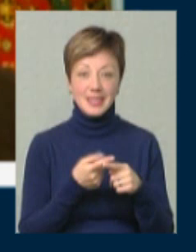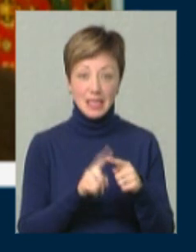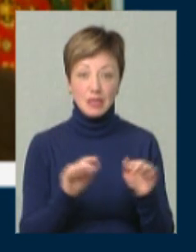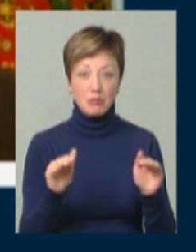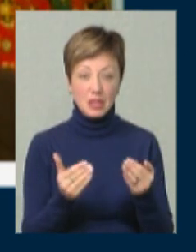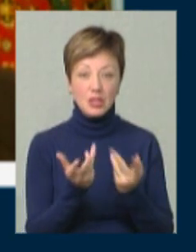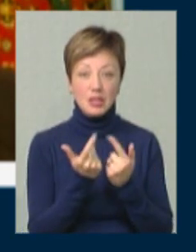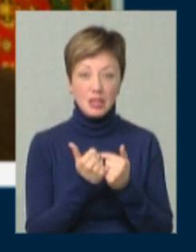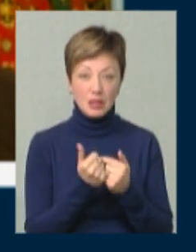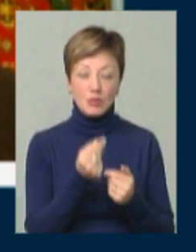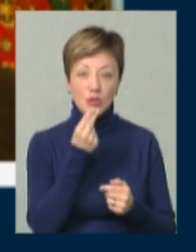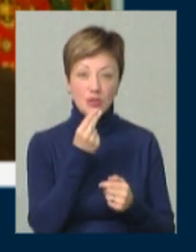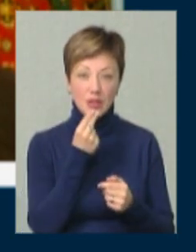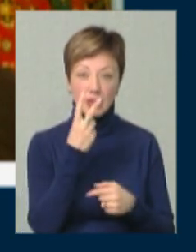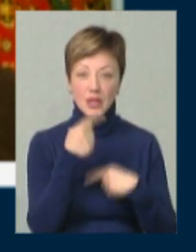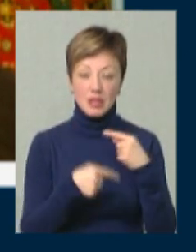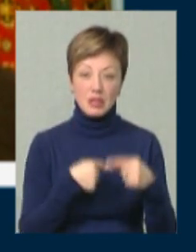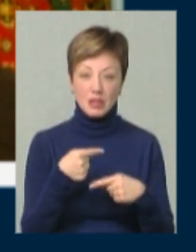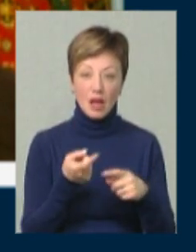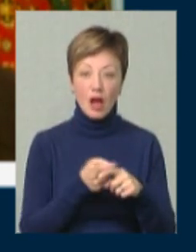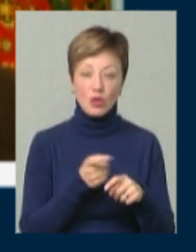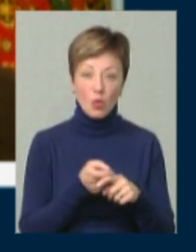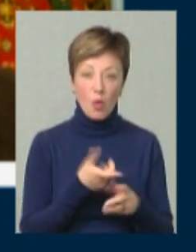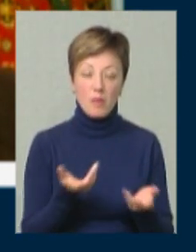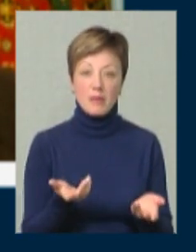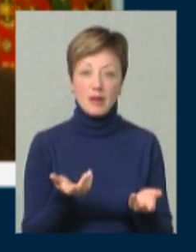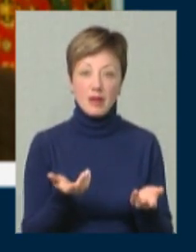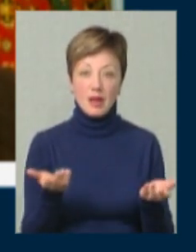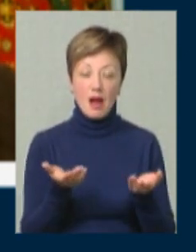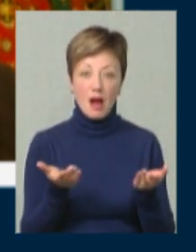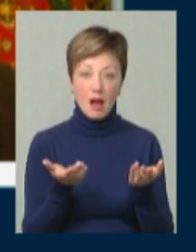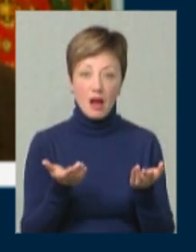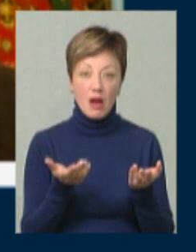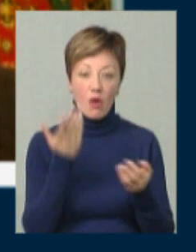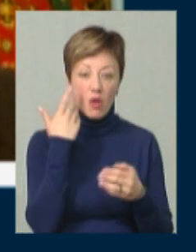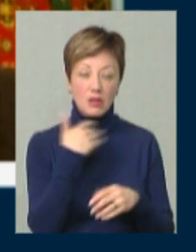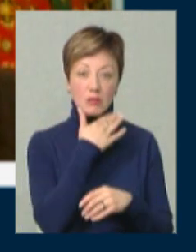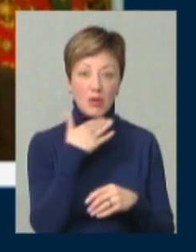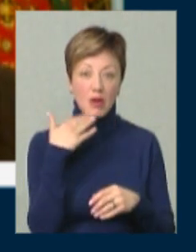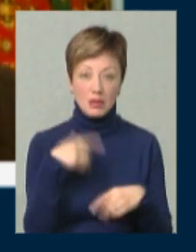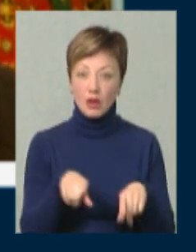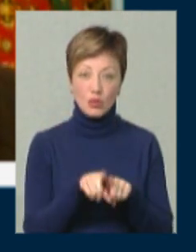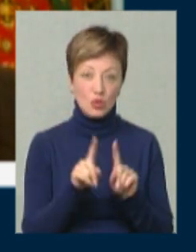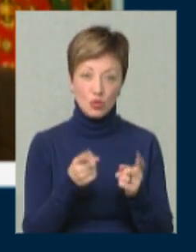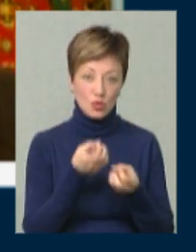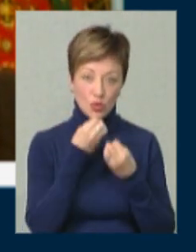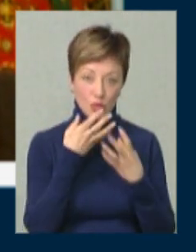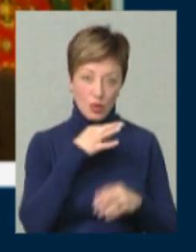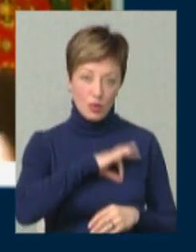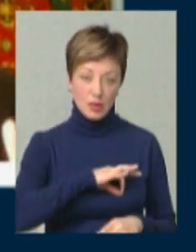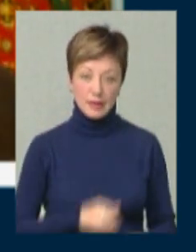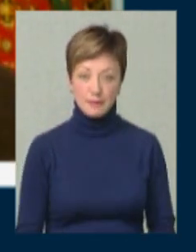зменшує кількість споживання традиційної картоплі, яка, коли її забагато, вона також не дуже йде